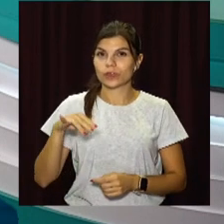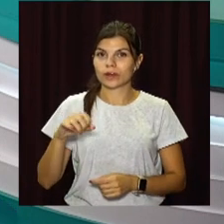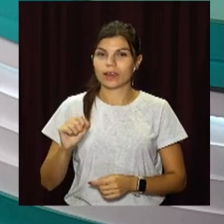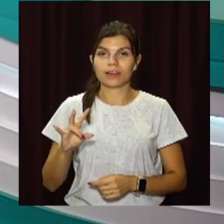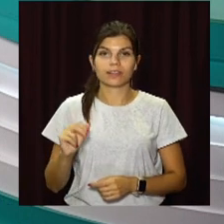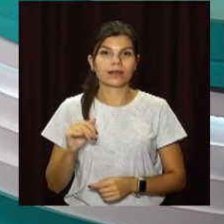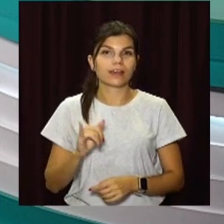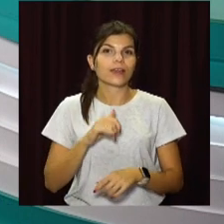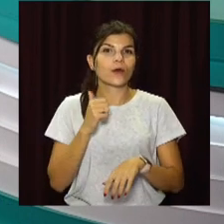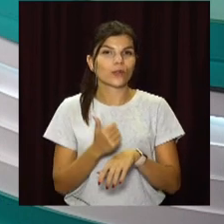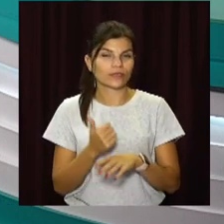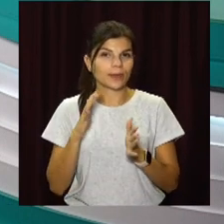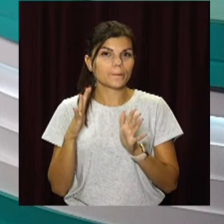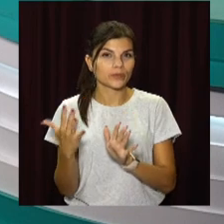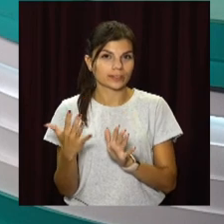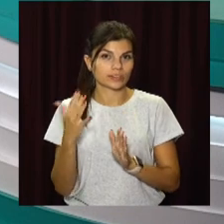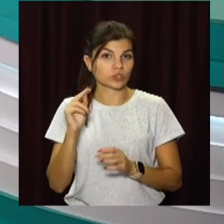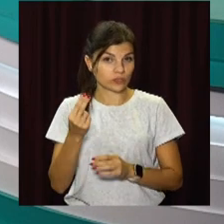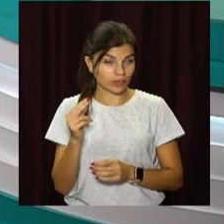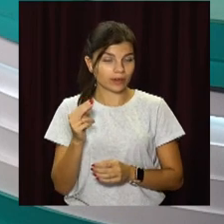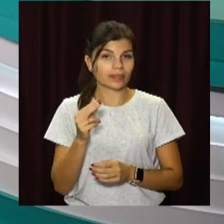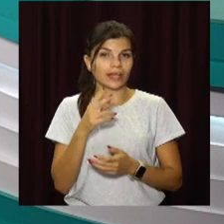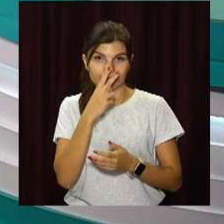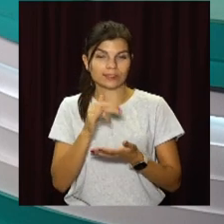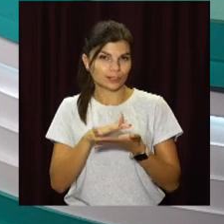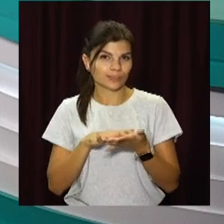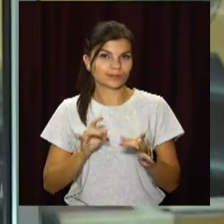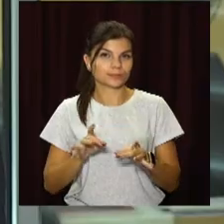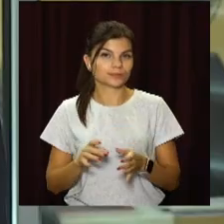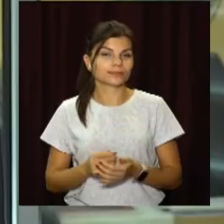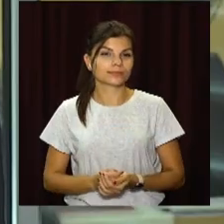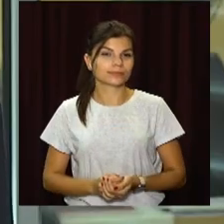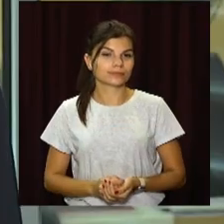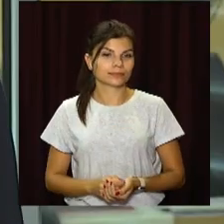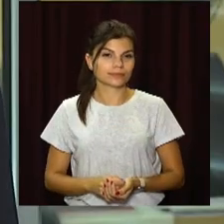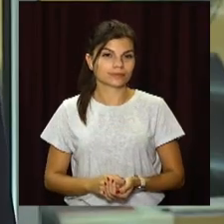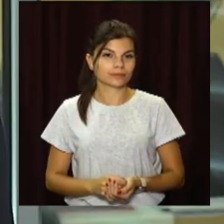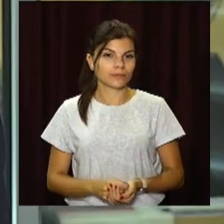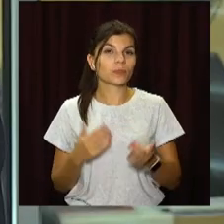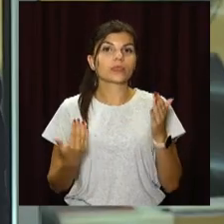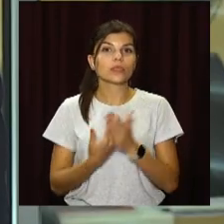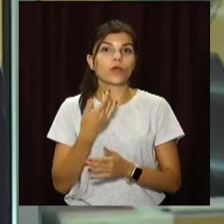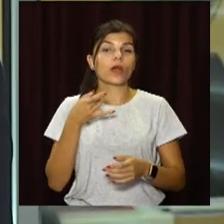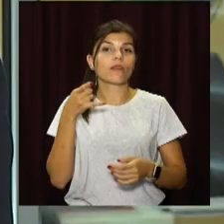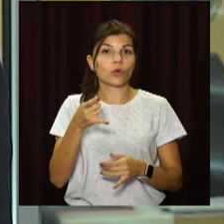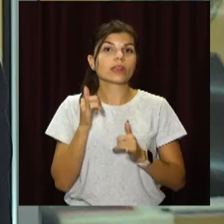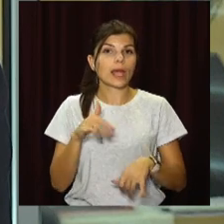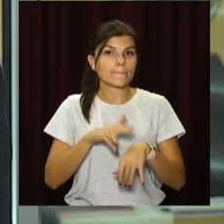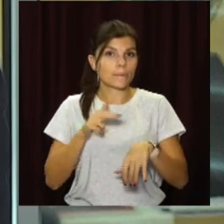Юліана Пуговкіна. І про головні події четверга – дивіться далі. Нові авто для